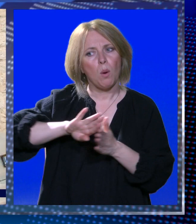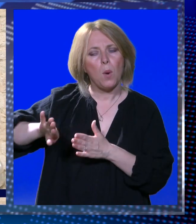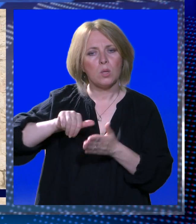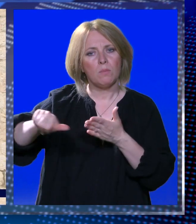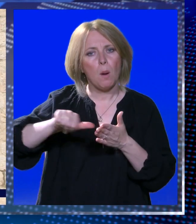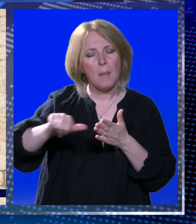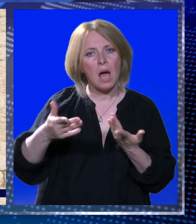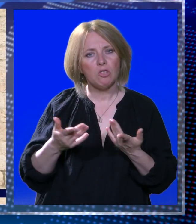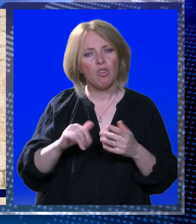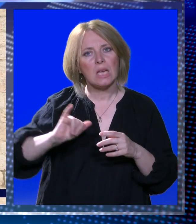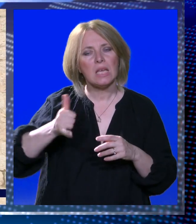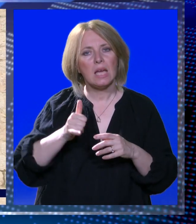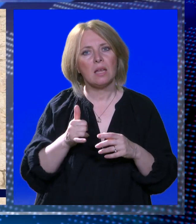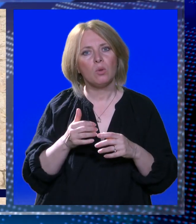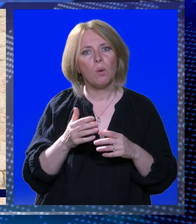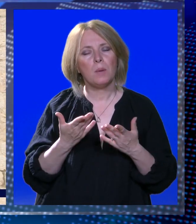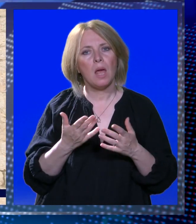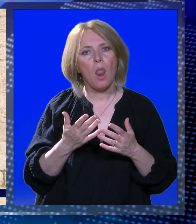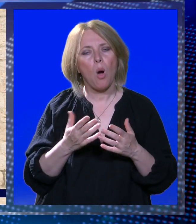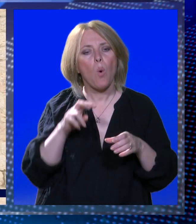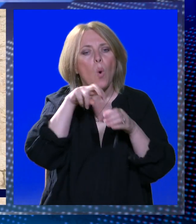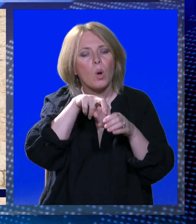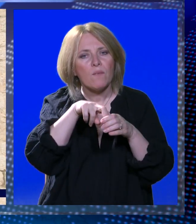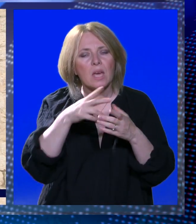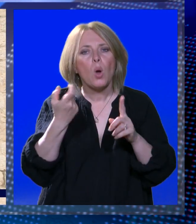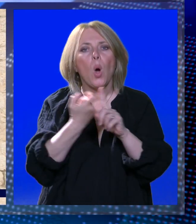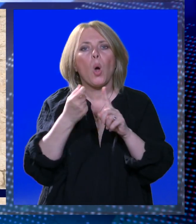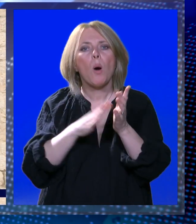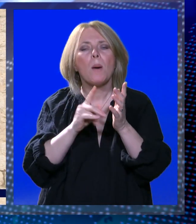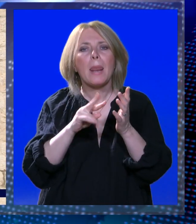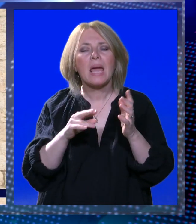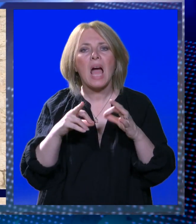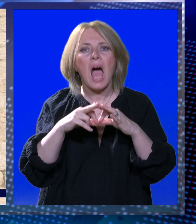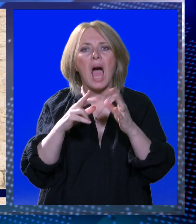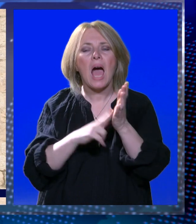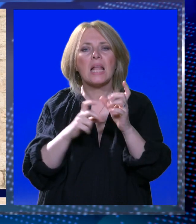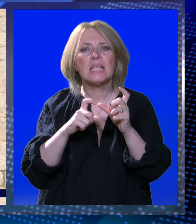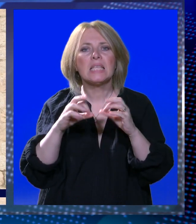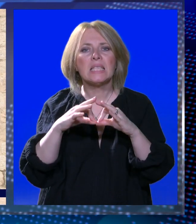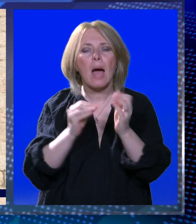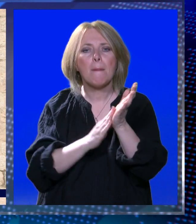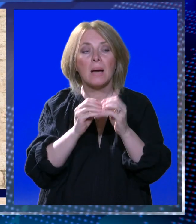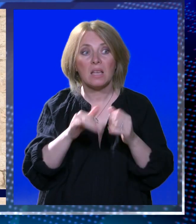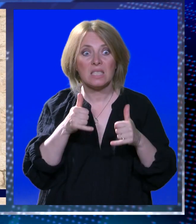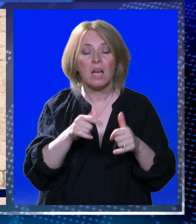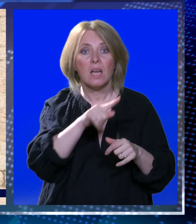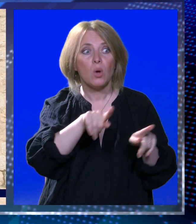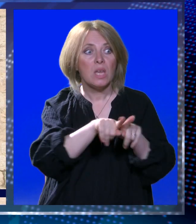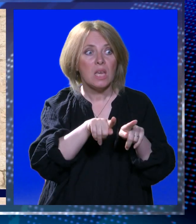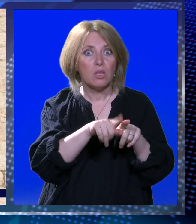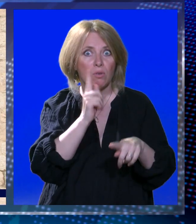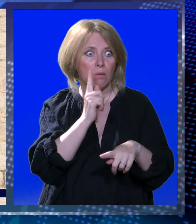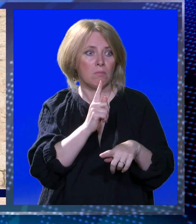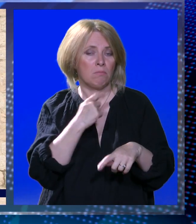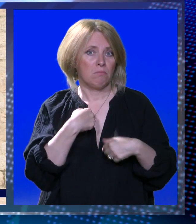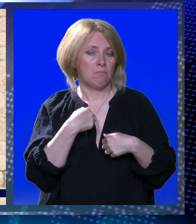posebno plaćali jer je to bilo u kontekstu ovih komornih ansambala koji su tamo nastupali po nekom srednom petkom. Tako da nam i sad taj segment uskraćen mi